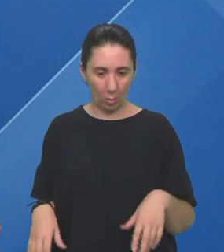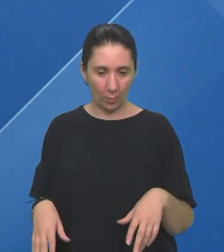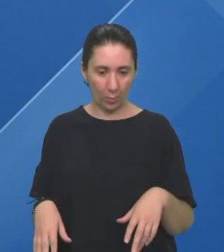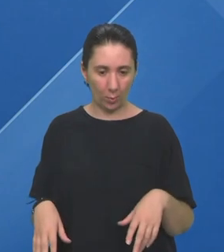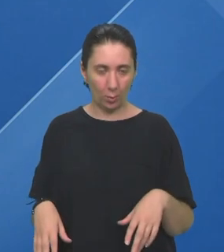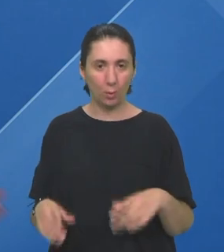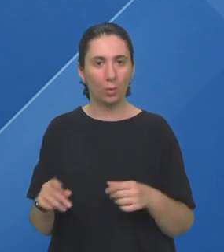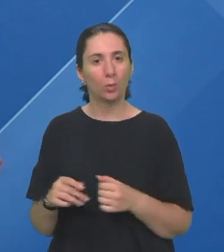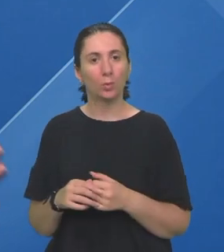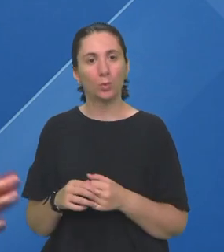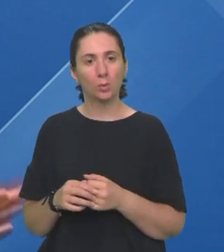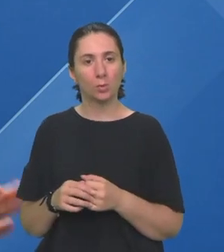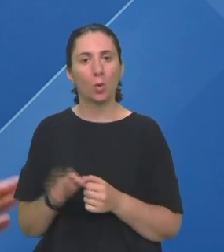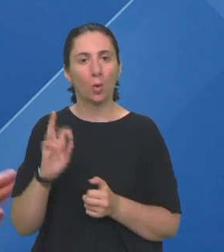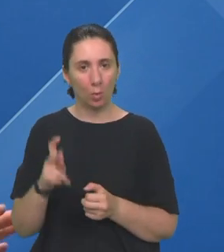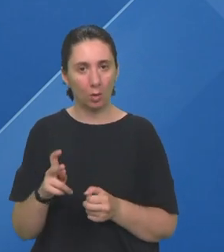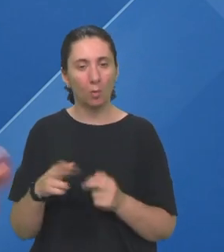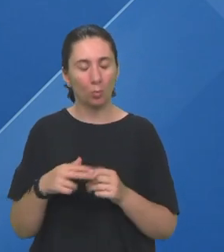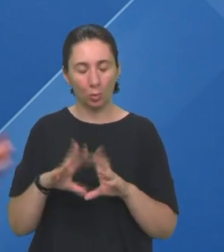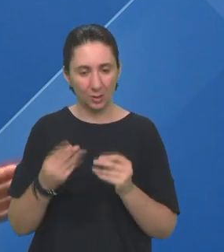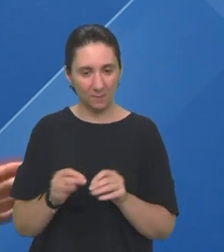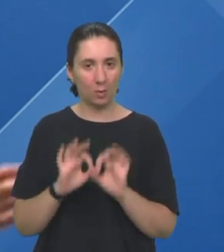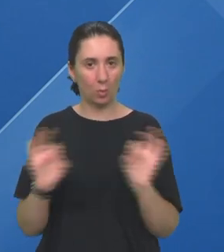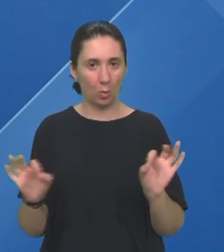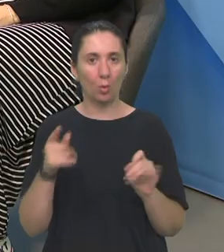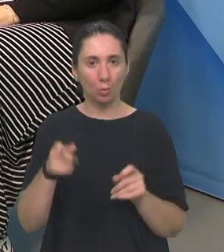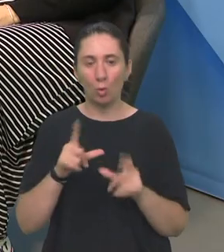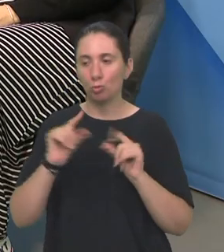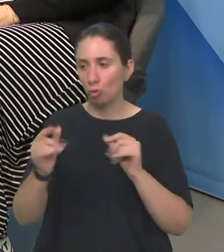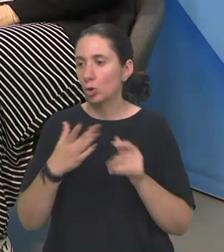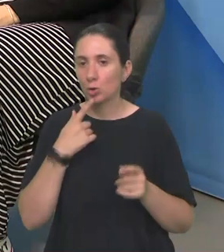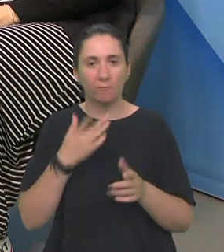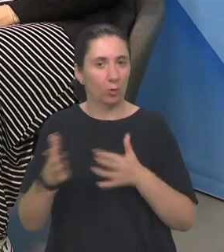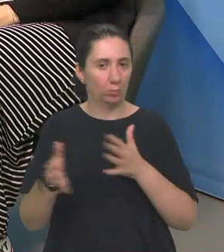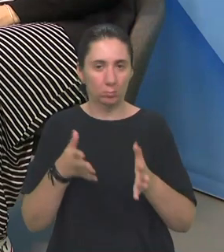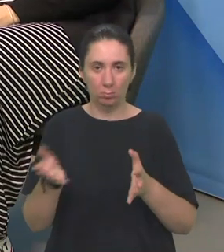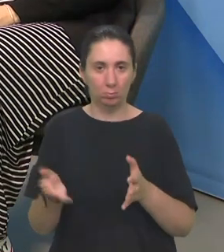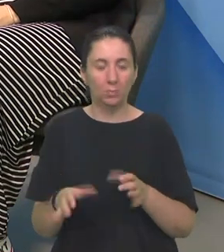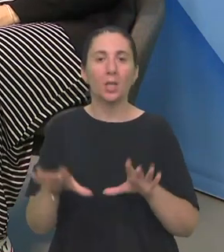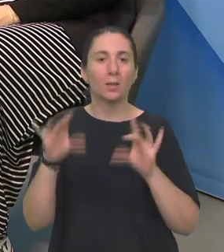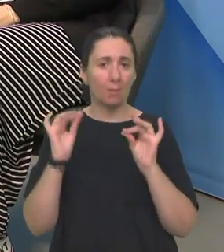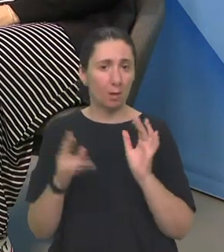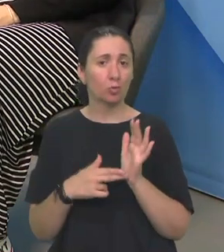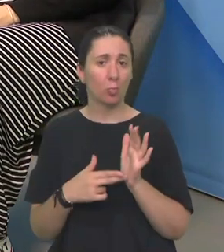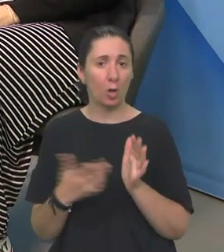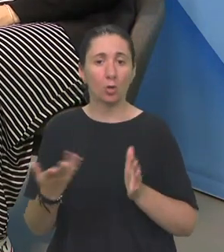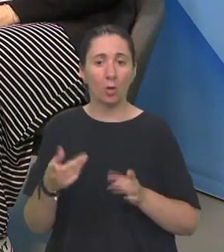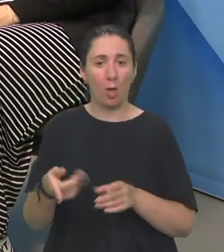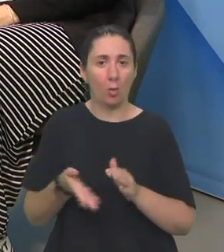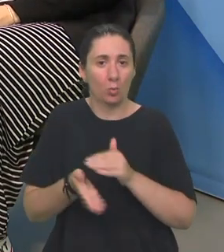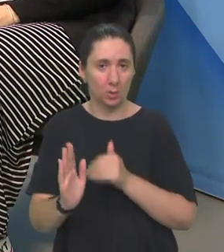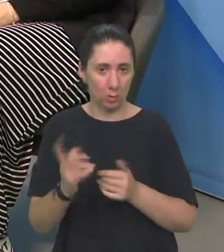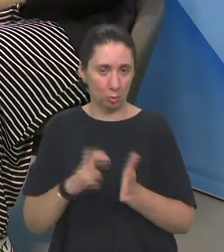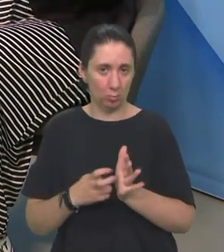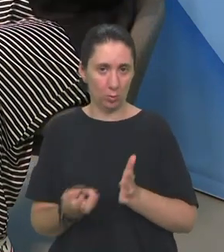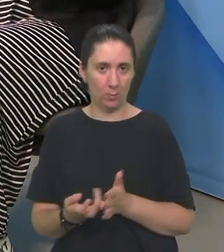shvatiš Da ok, bit će sve u redu Ići će to nekim svojim tokom Obično nađemo način Da se iz toga izađe